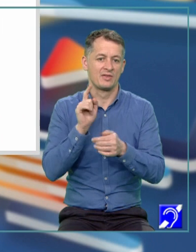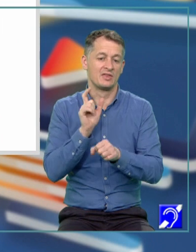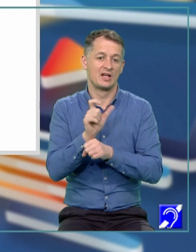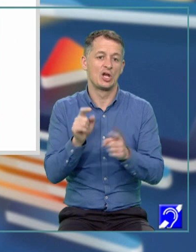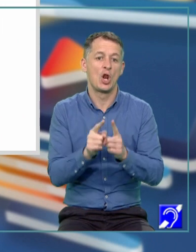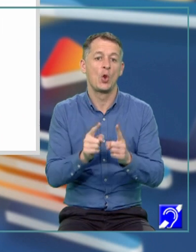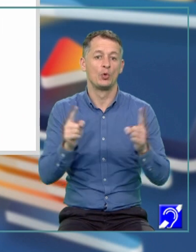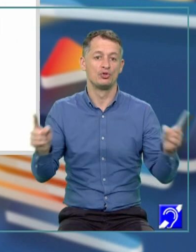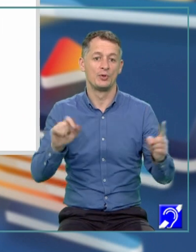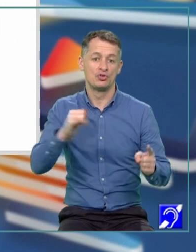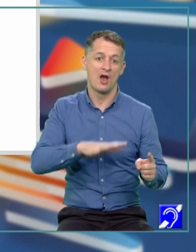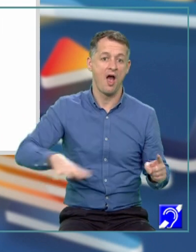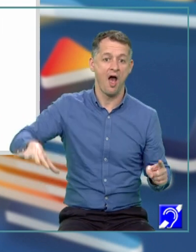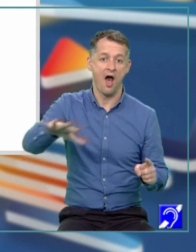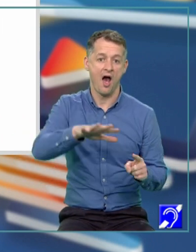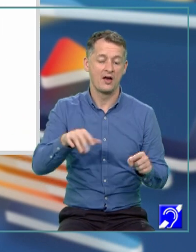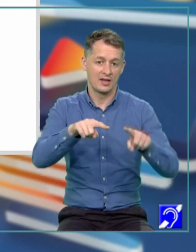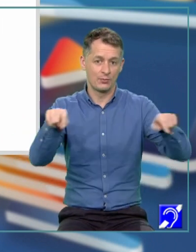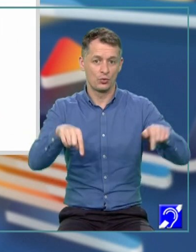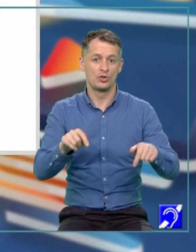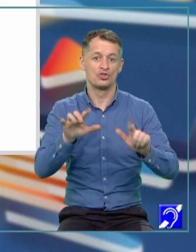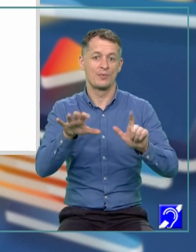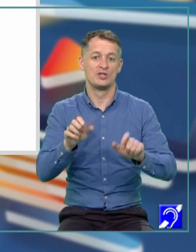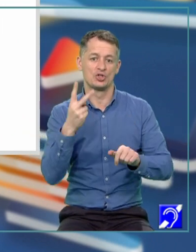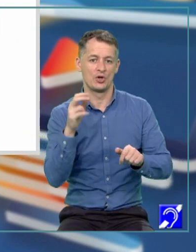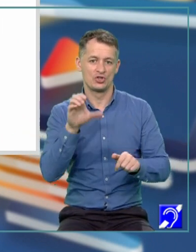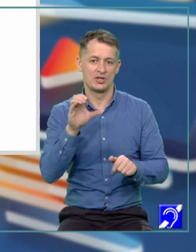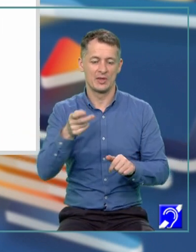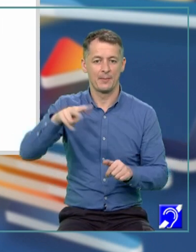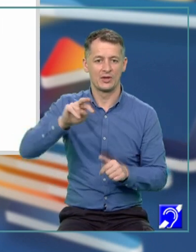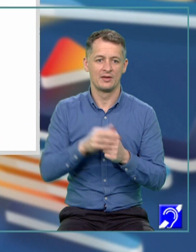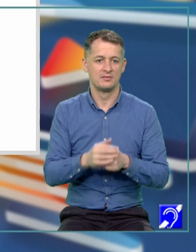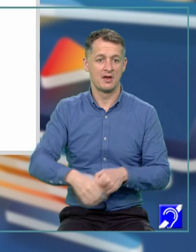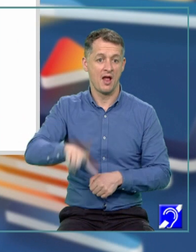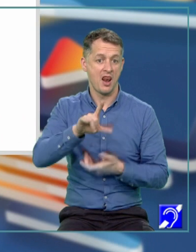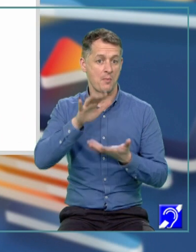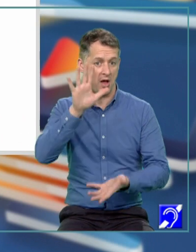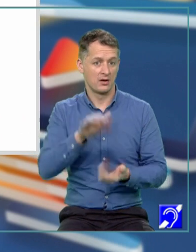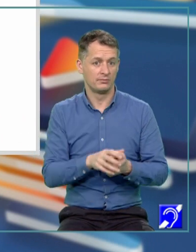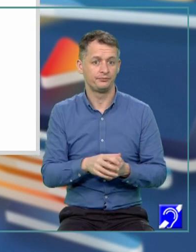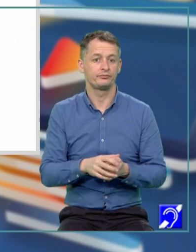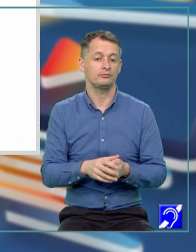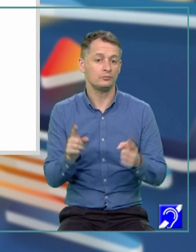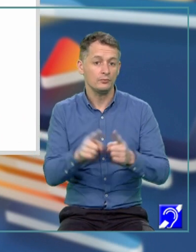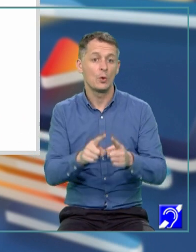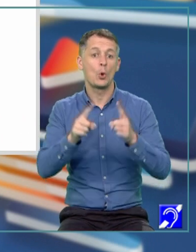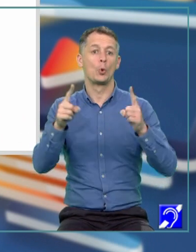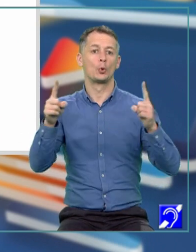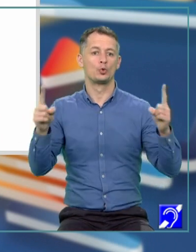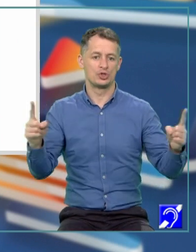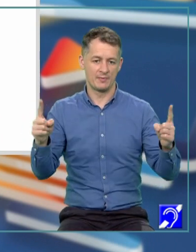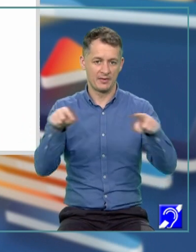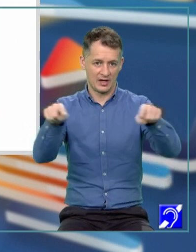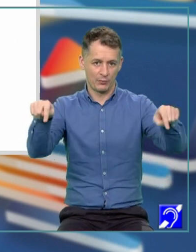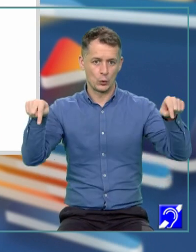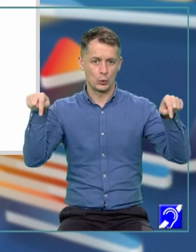72 de centimetri pătrați. L mare, notăm lungimea dreptunghiului, iar